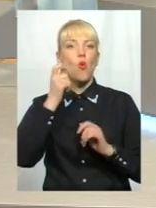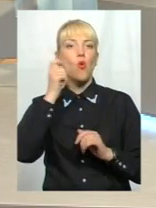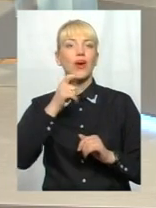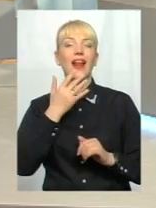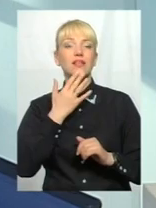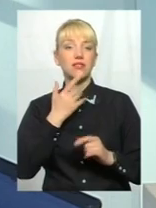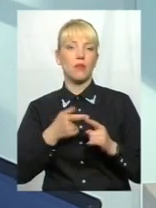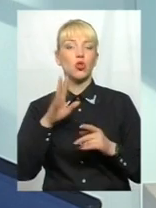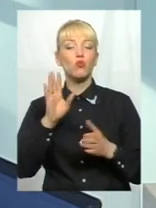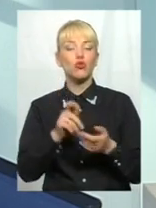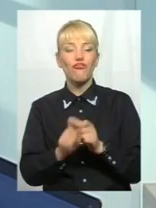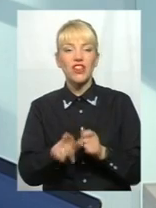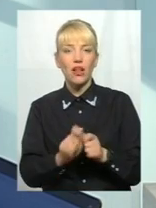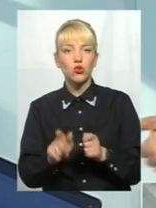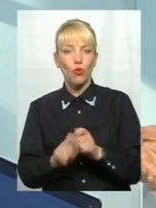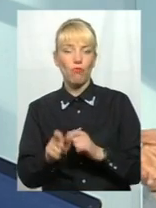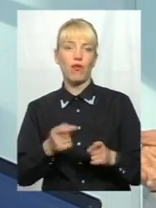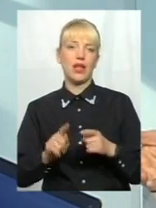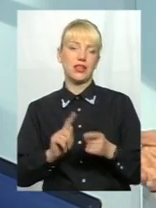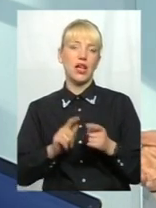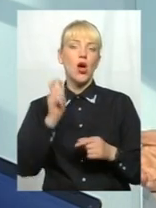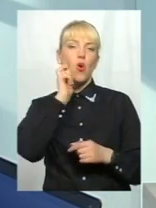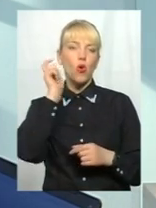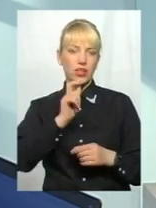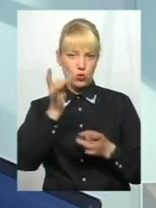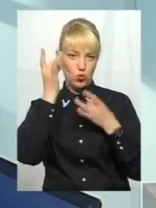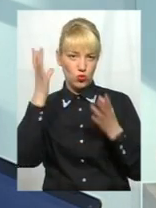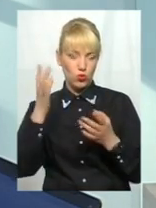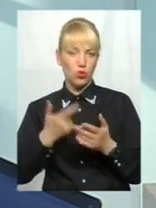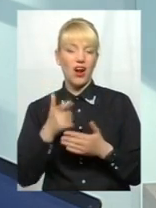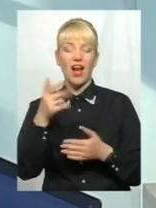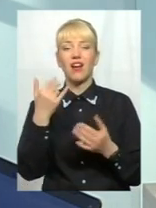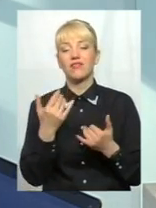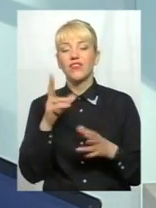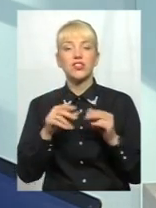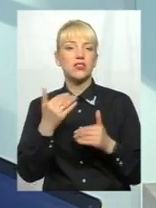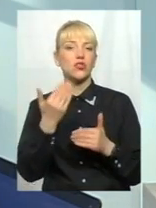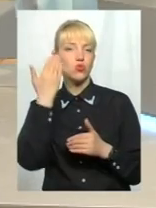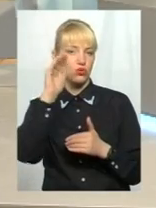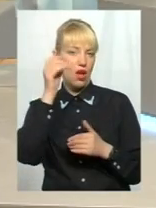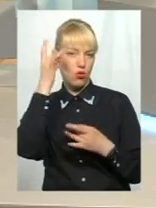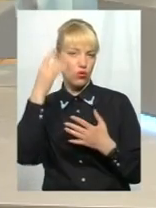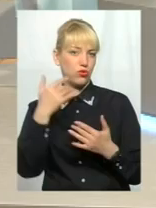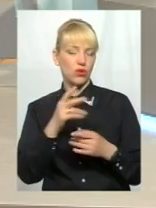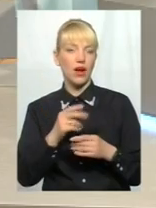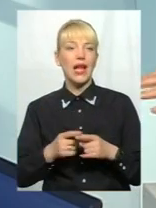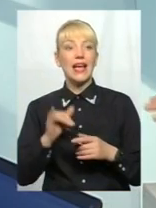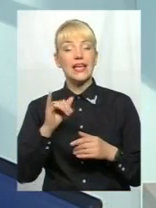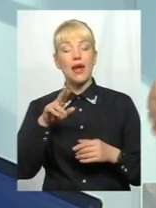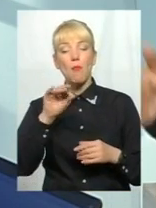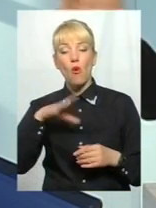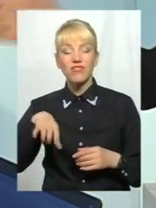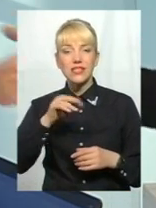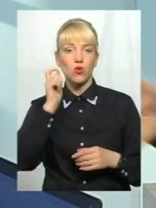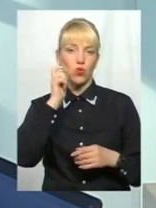культуру і світу, бо це їхня буде. А зараз це чужа для них культура. І тоді, коли виникає питання, як чи по Хмельниччині, по всій